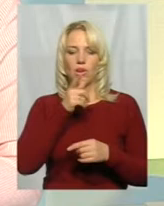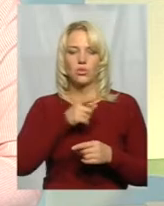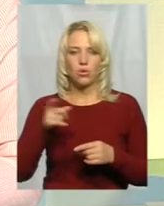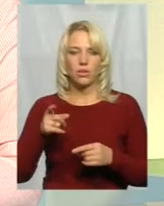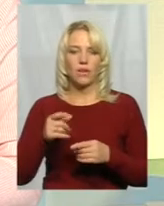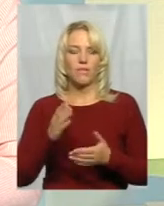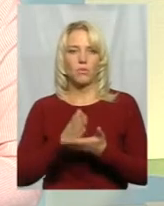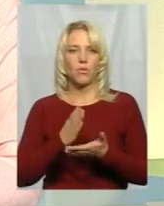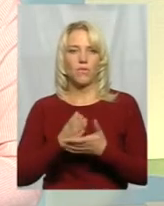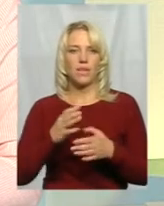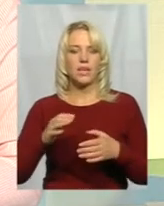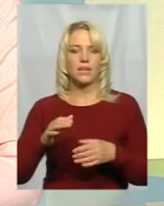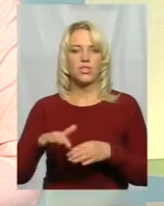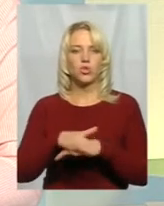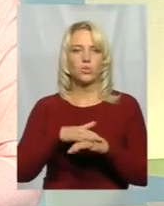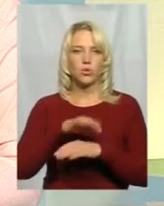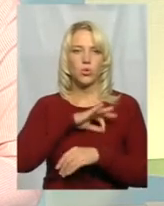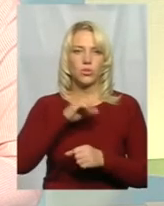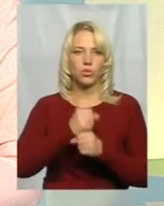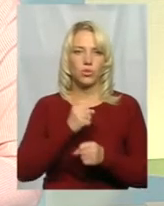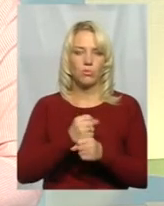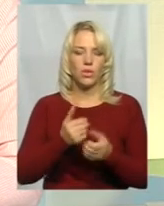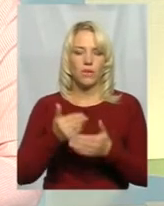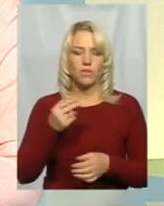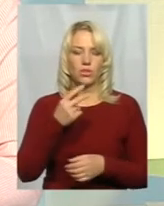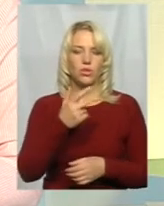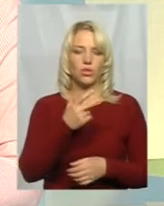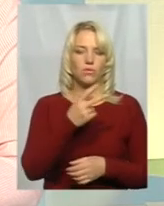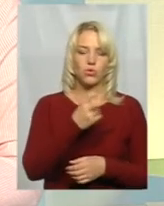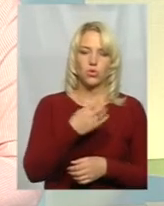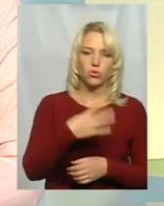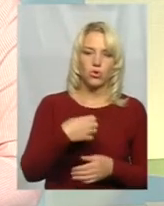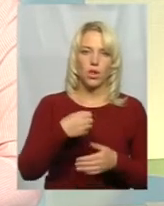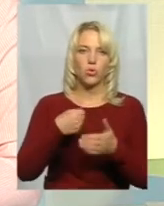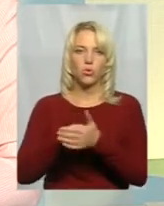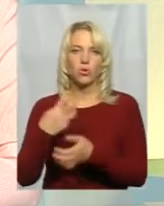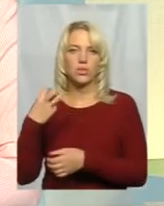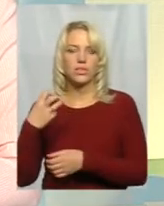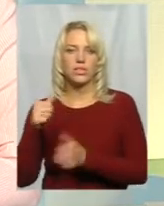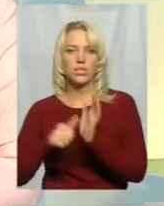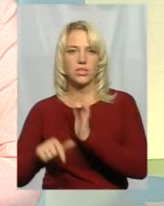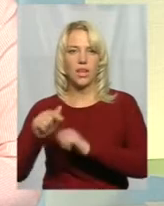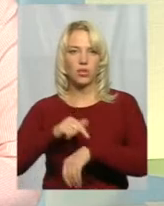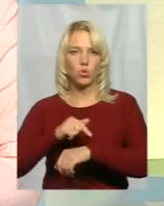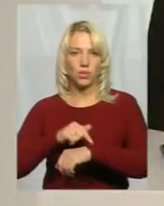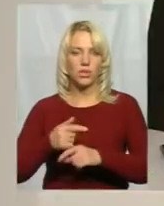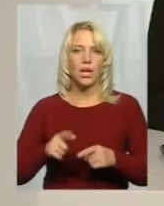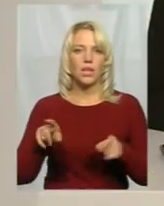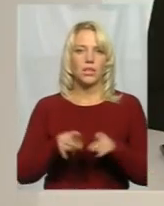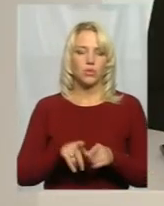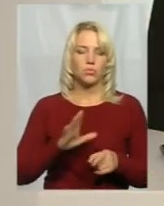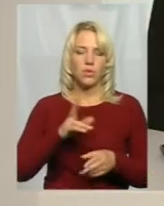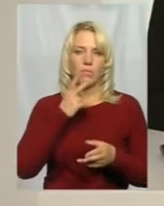корисних робіт був продовжений від 240 годин до 360 годин. Також було передбачено кримінальну